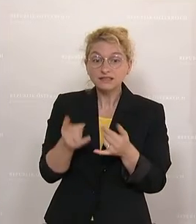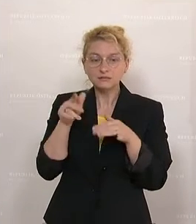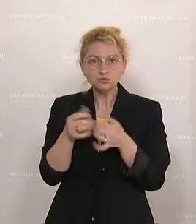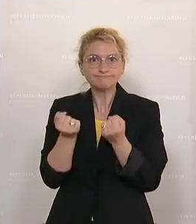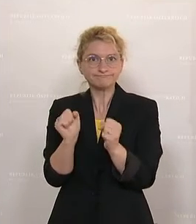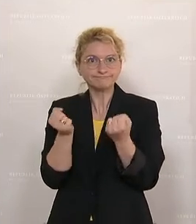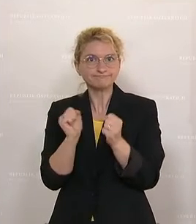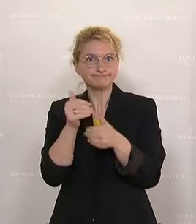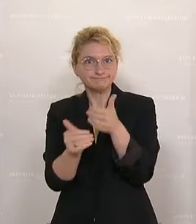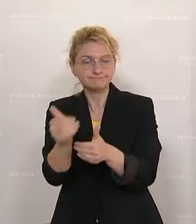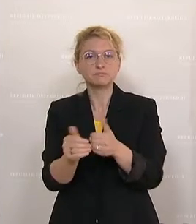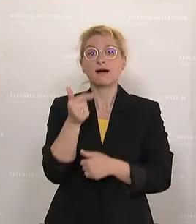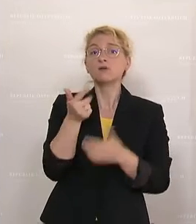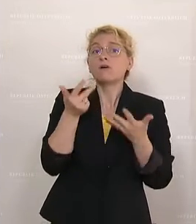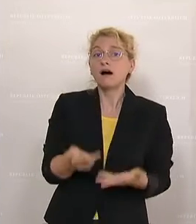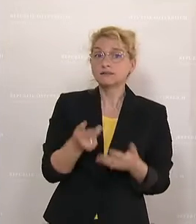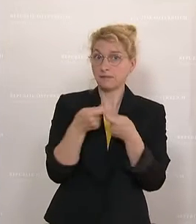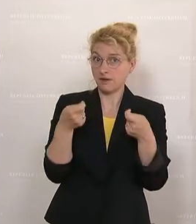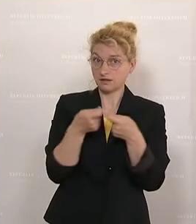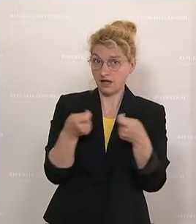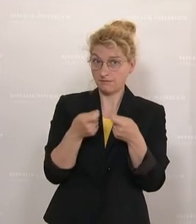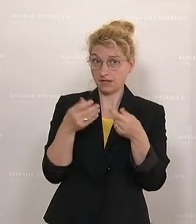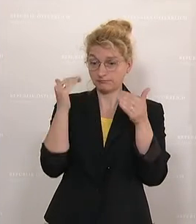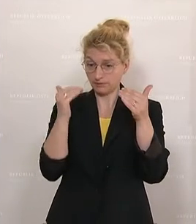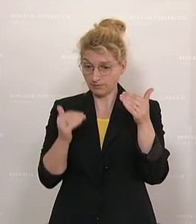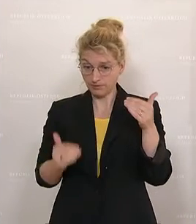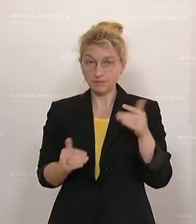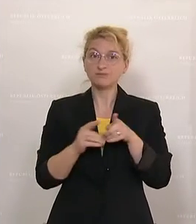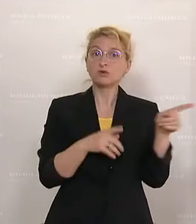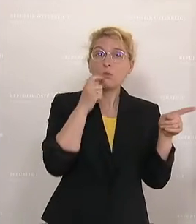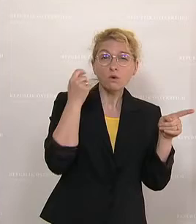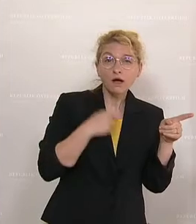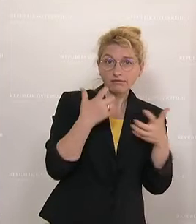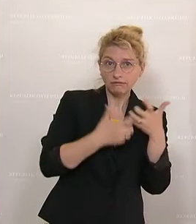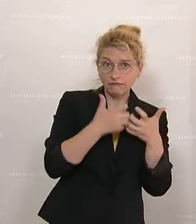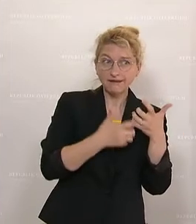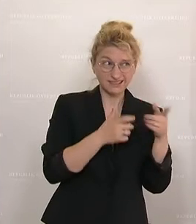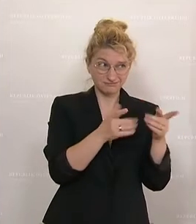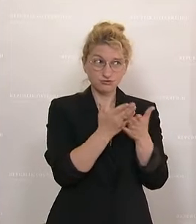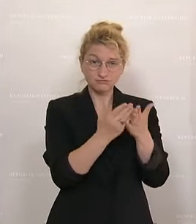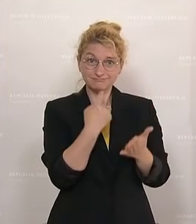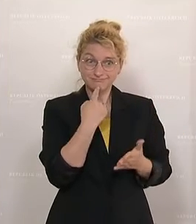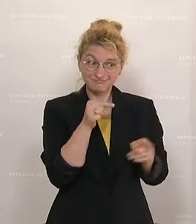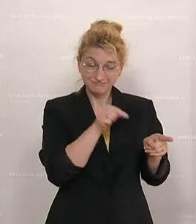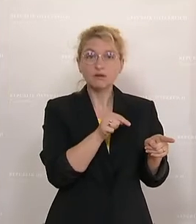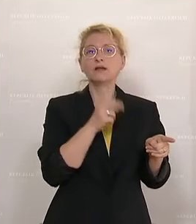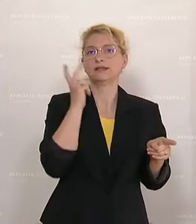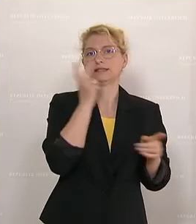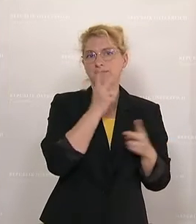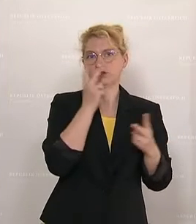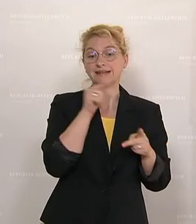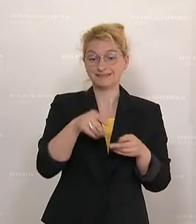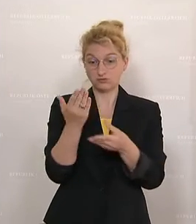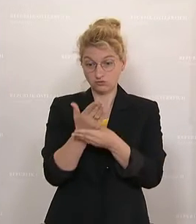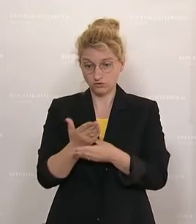mit 81 Maßnahmen auch versehen. Und wenn der Ukraine-Krieg eben angesprochen worden ist auch, selbstverständlich sind auch diese